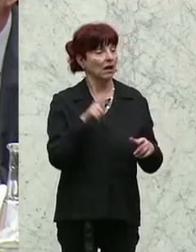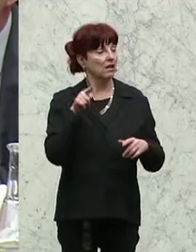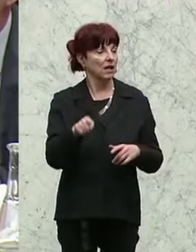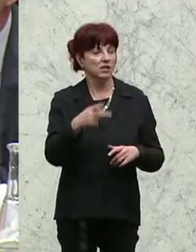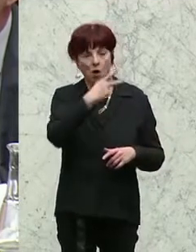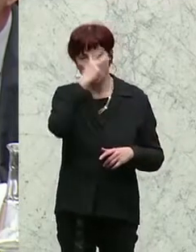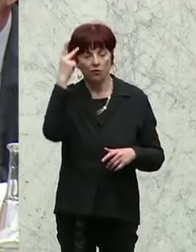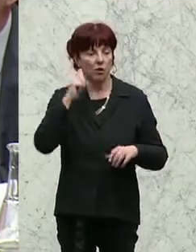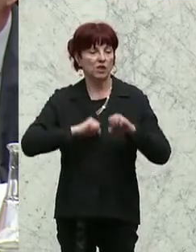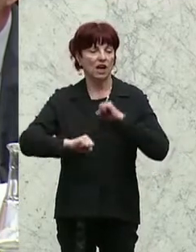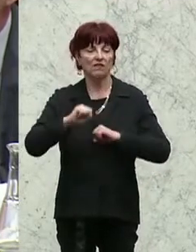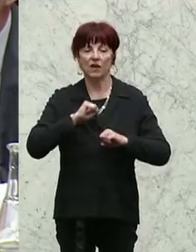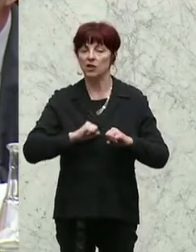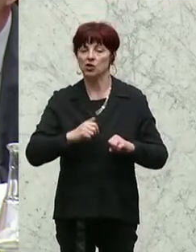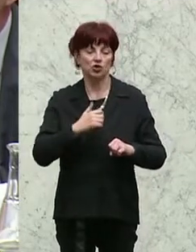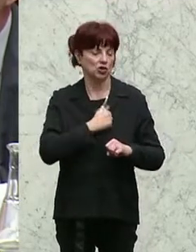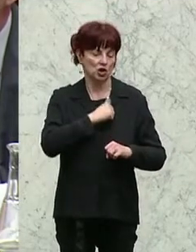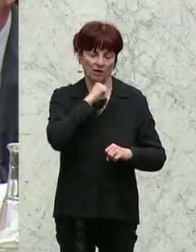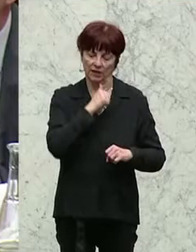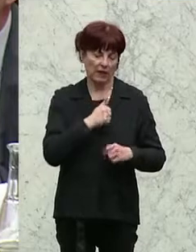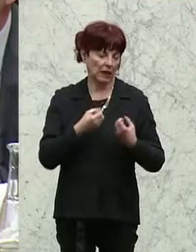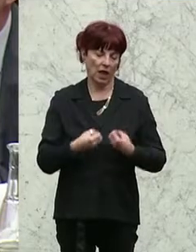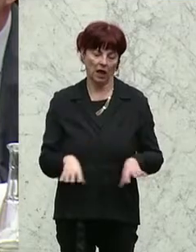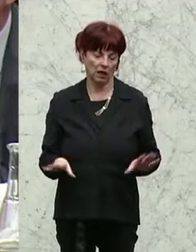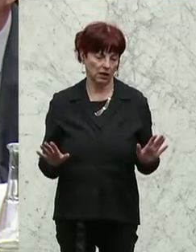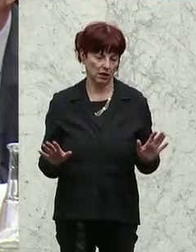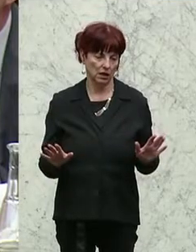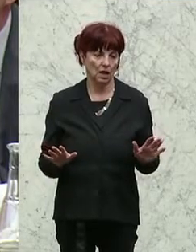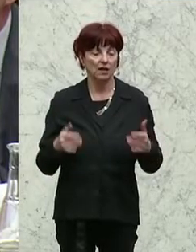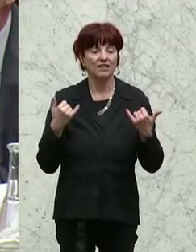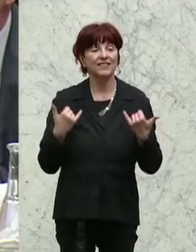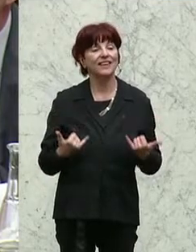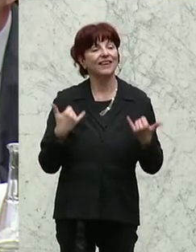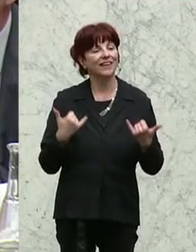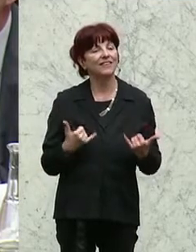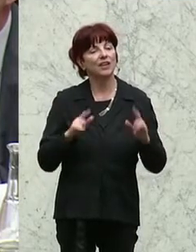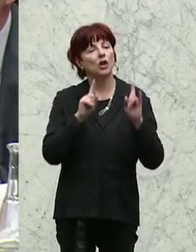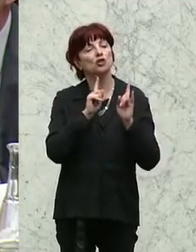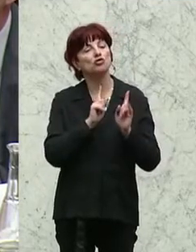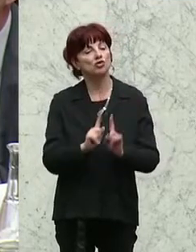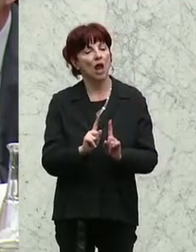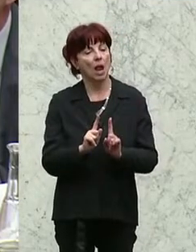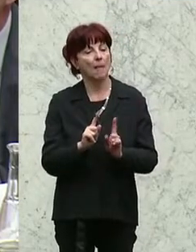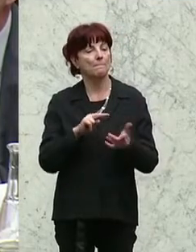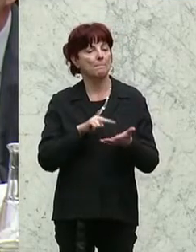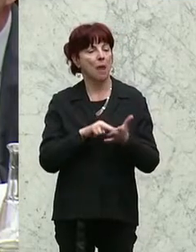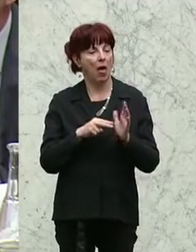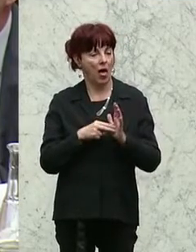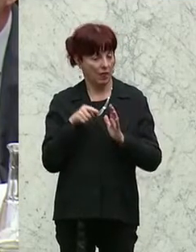Volksanwaltschaft so etwas von gar nicht eingerichtet, dass wir mit dem derzeitigen Stellenplan so etwas